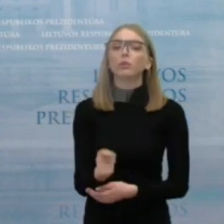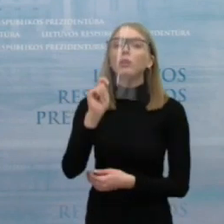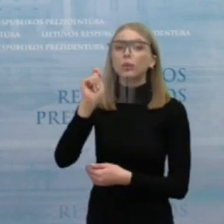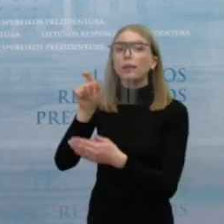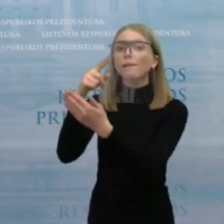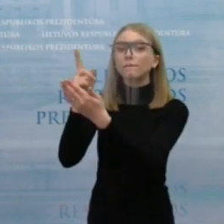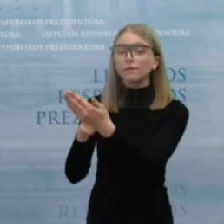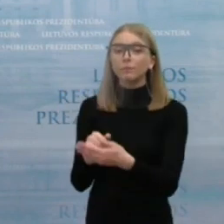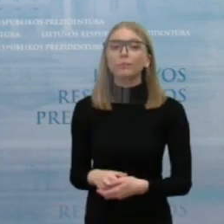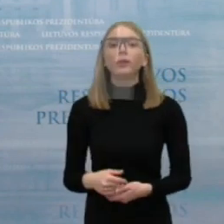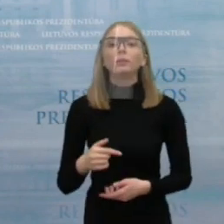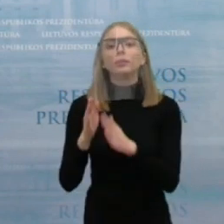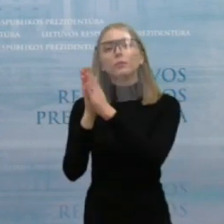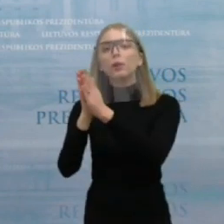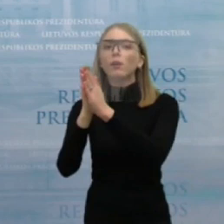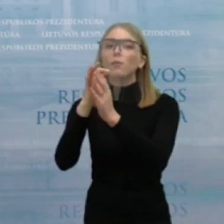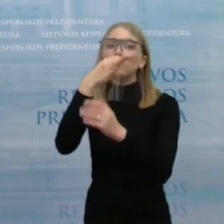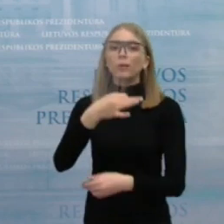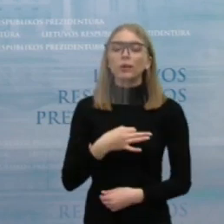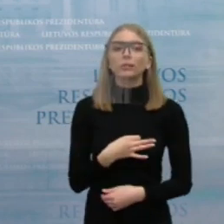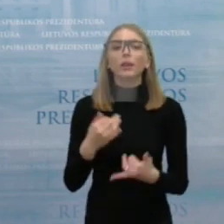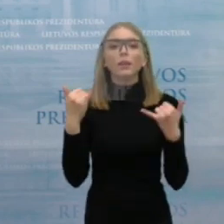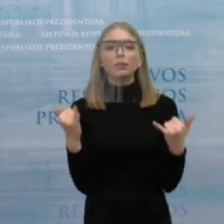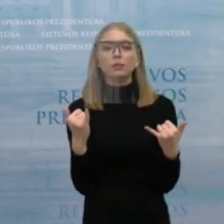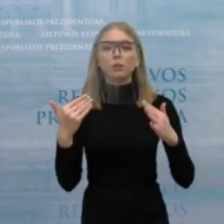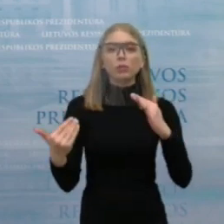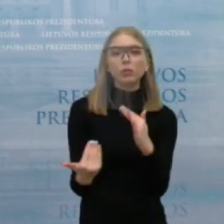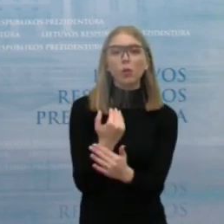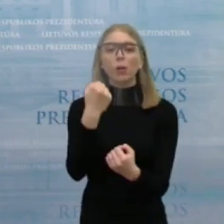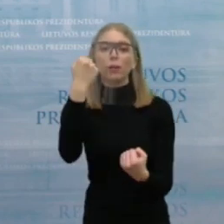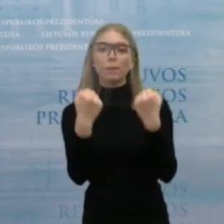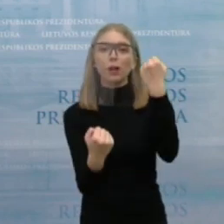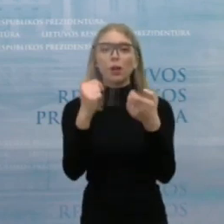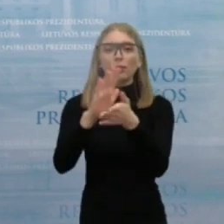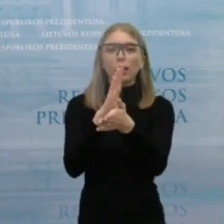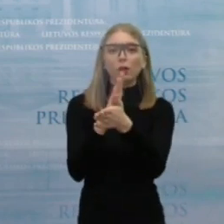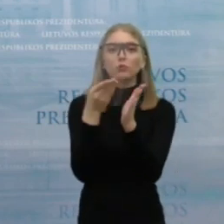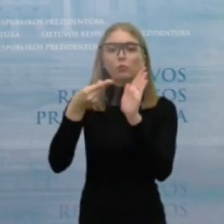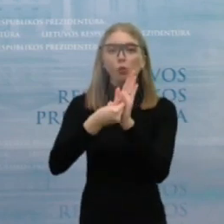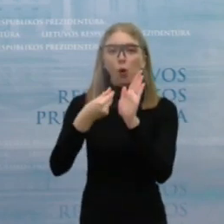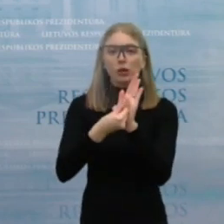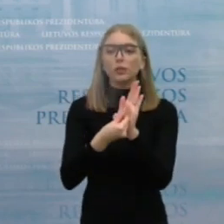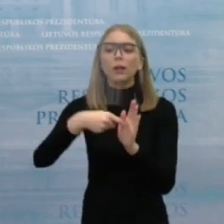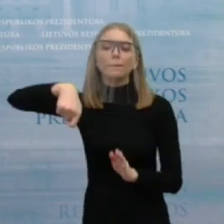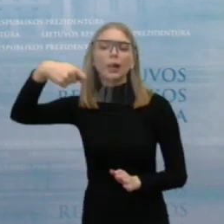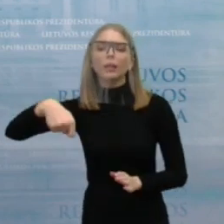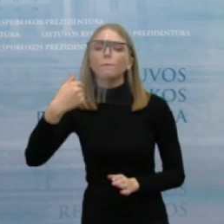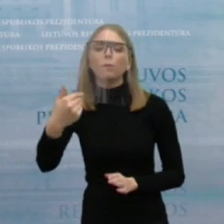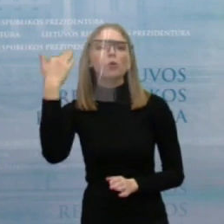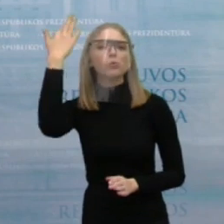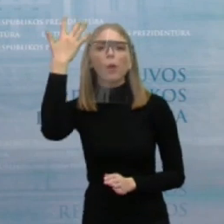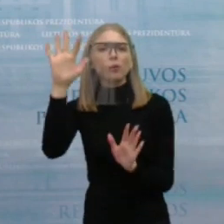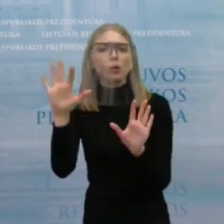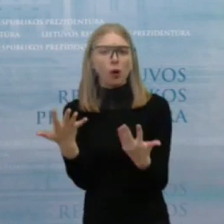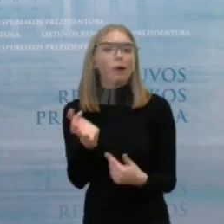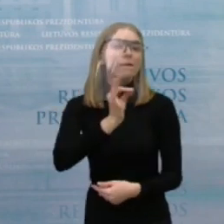prezidentas svertina naują kasmetinį automobilių mokestį, kurį planuoja aplinkos ministeriją ir vyriausybėje vesti nuo kitų metų. Ačiū labai.